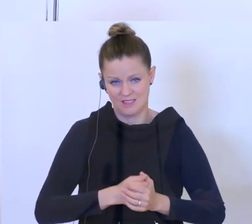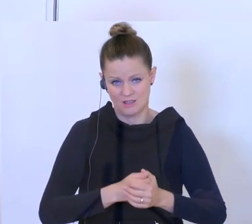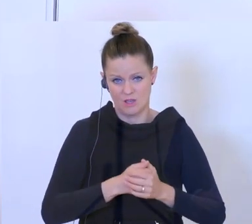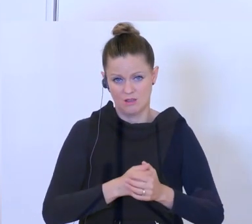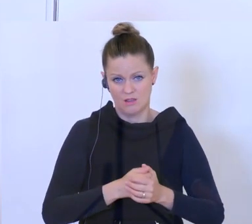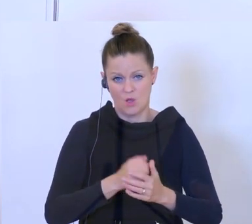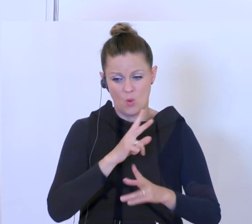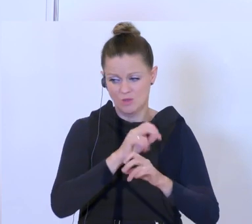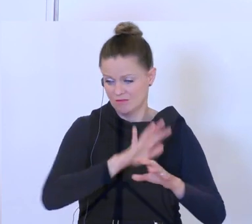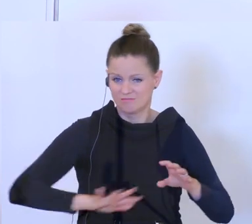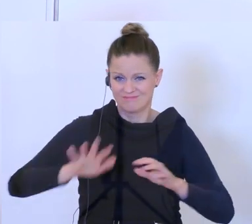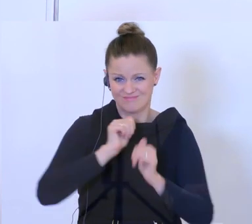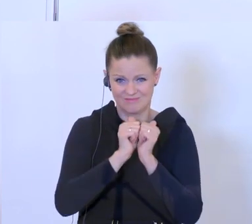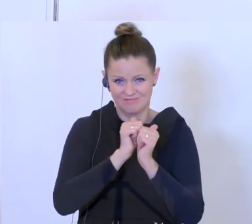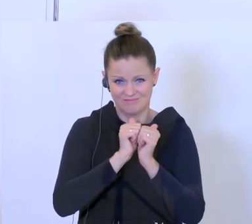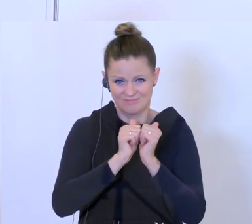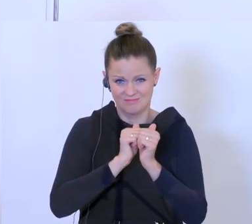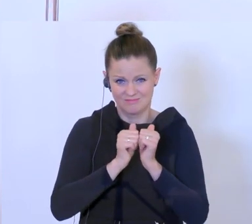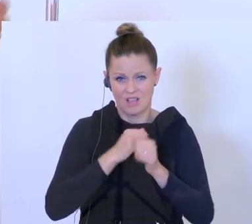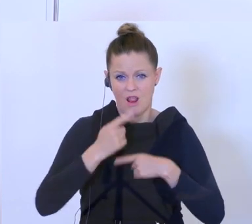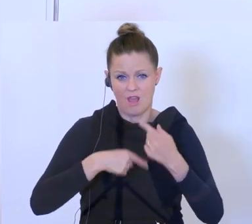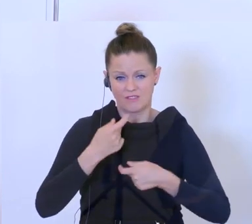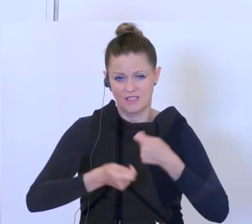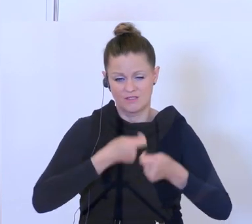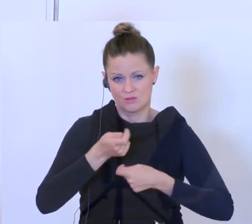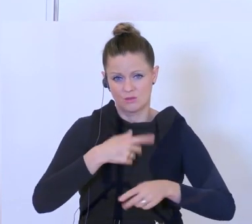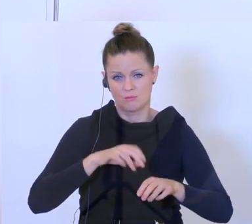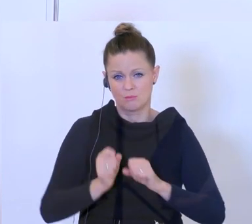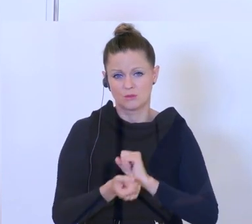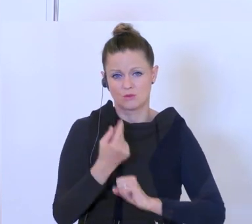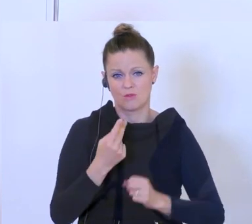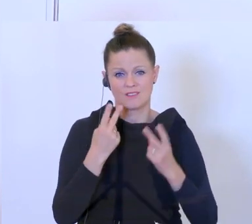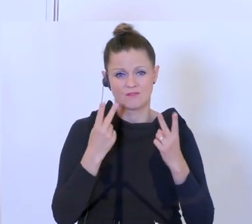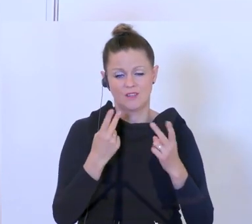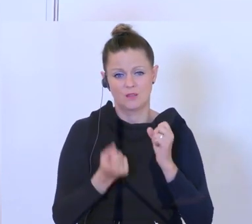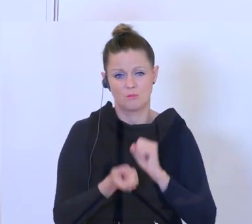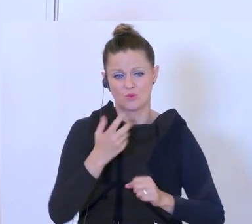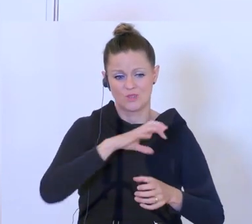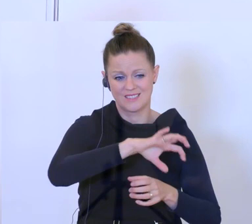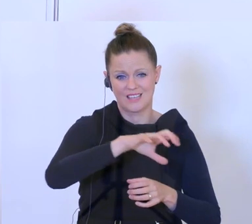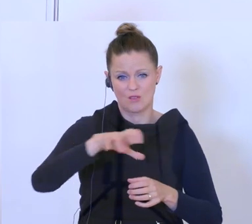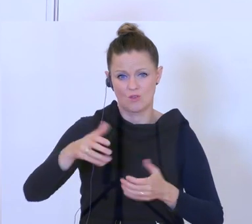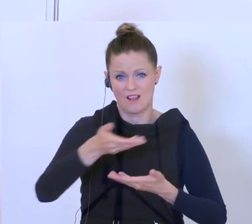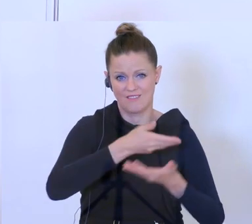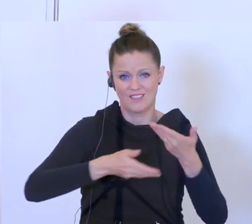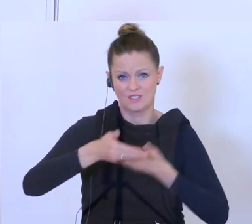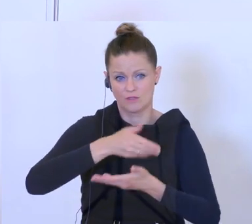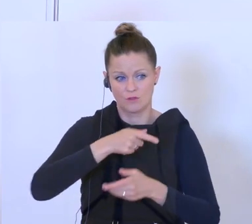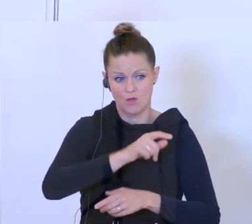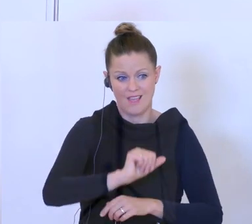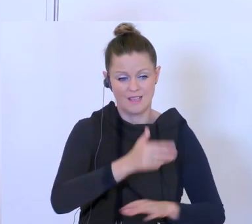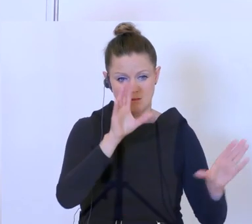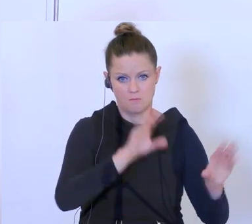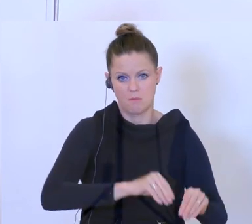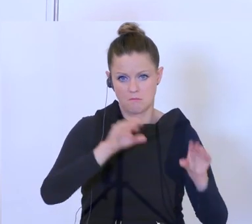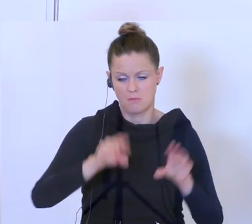Österreich rechnet, die wichtigste Tätigkeit. Und was genau die kleine regionale Wirtschaft betrifft. Und dort ist es immer als erstes aus. Wenn man